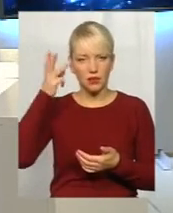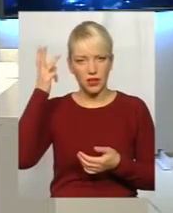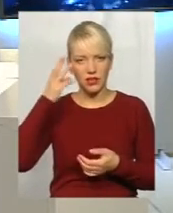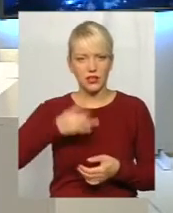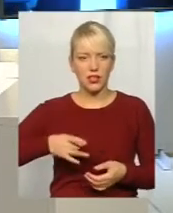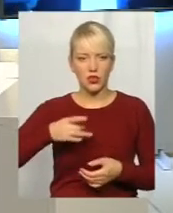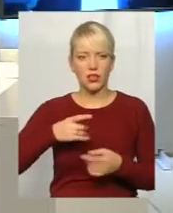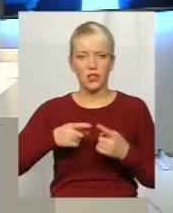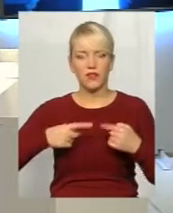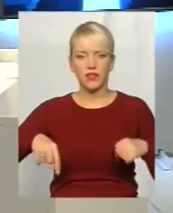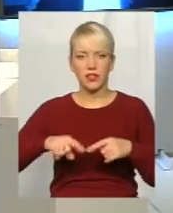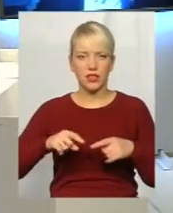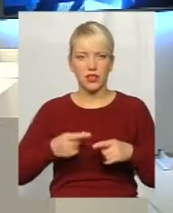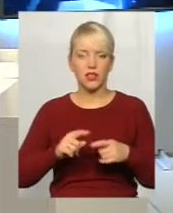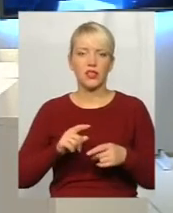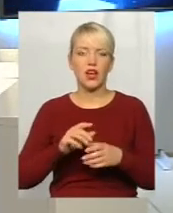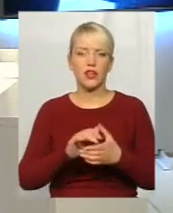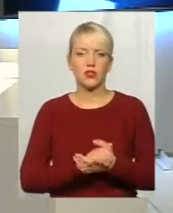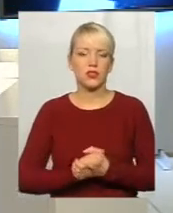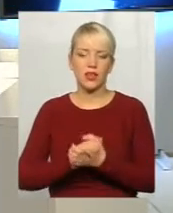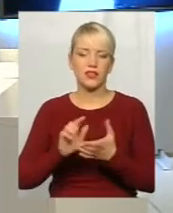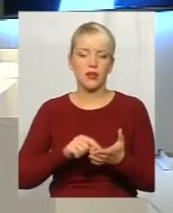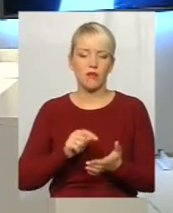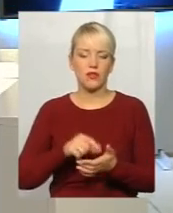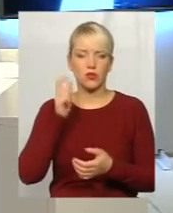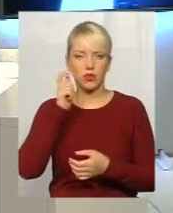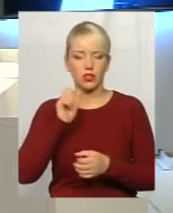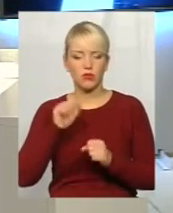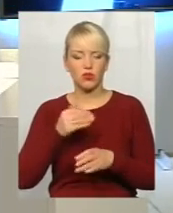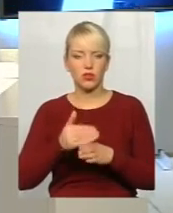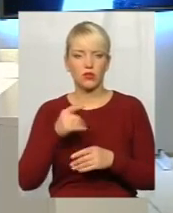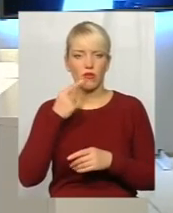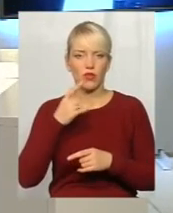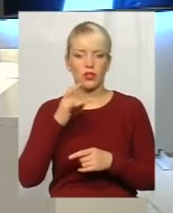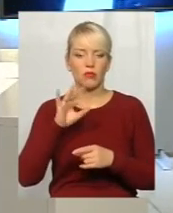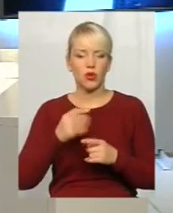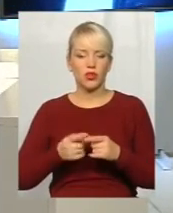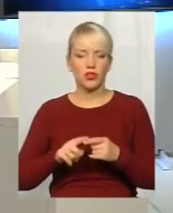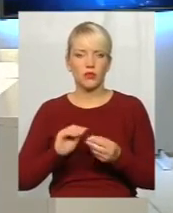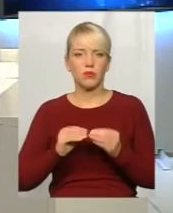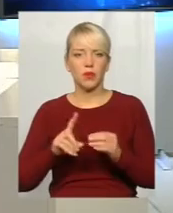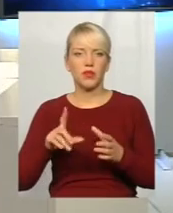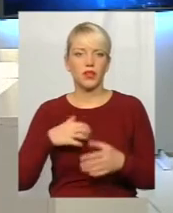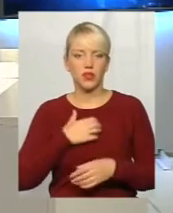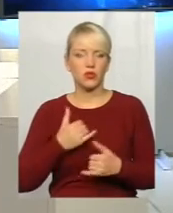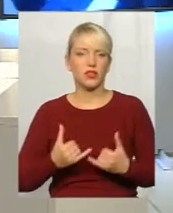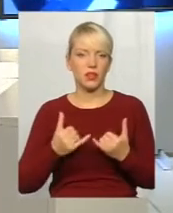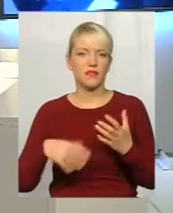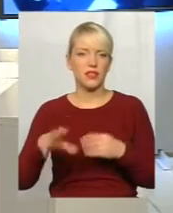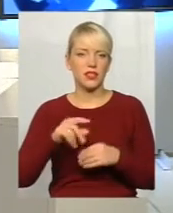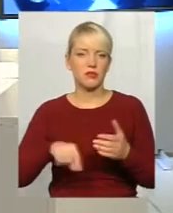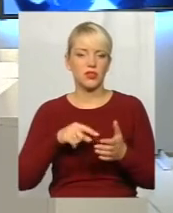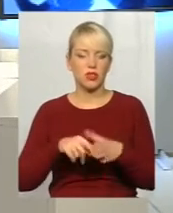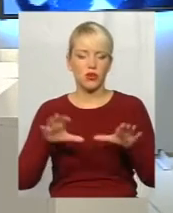регіональне відділення Асоціації міст України, можу частково говорити про ті проблеми, які актуальні для всіх міських голів і голів